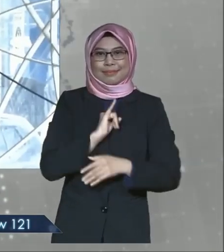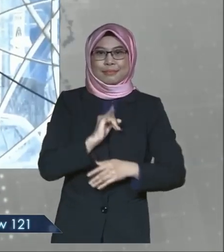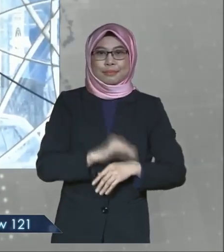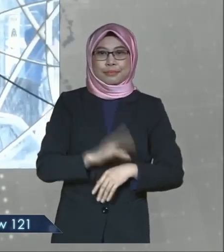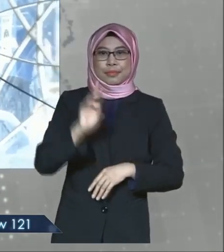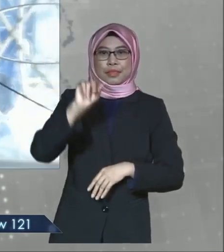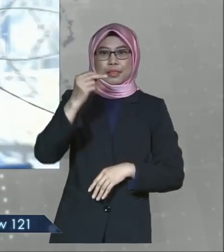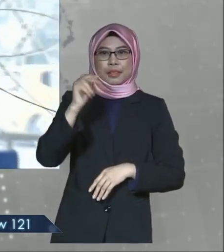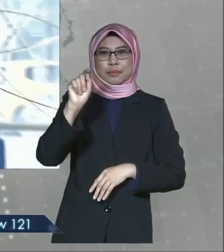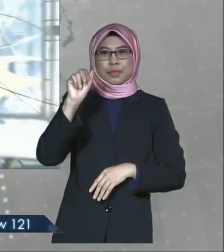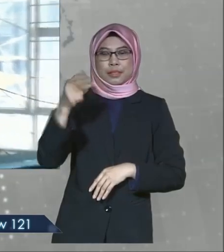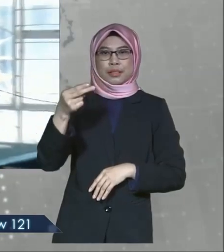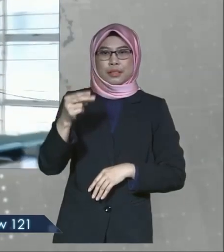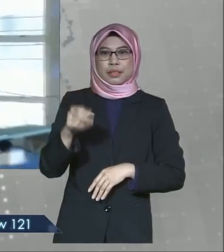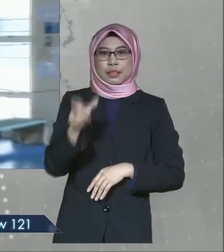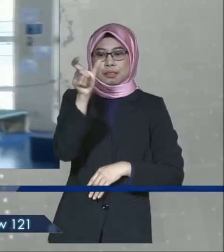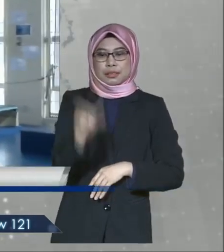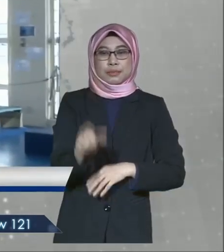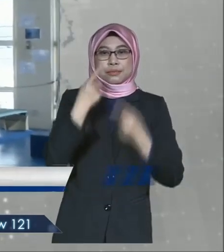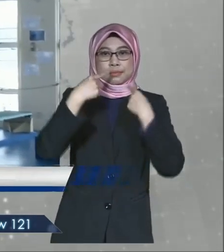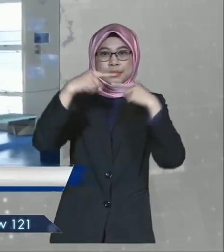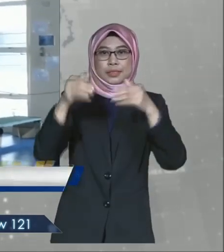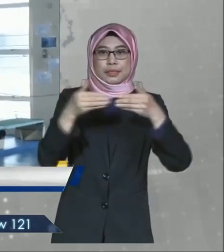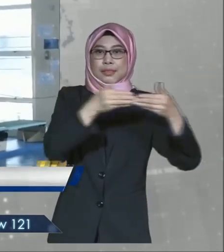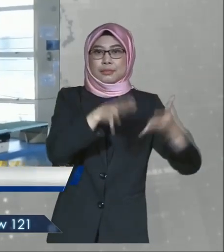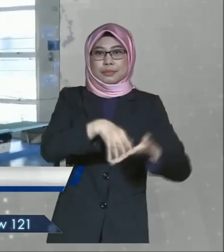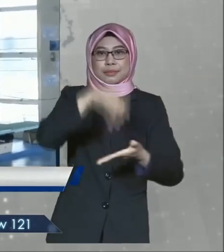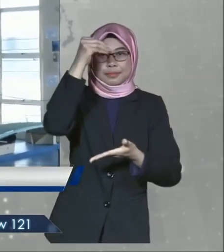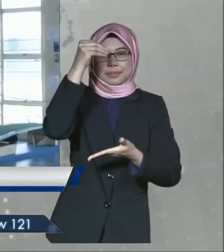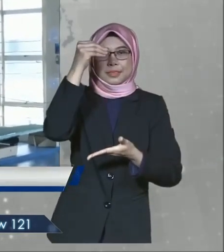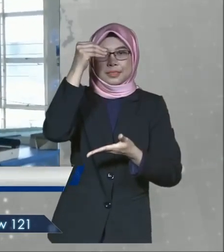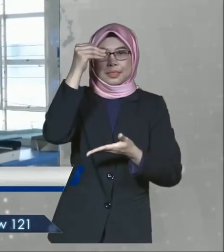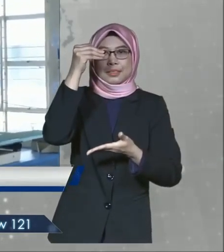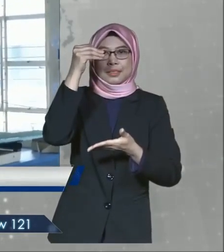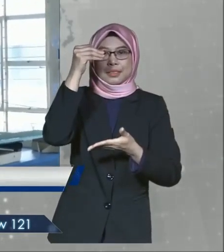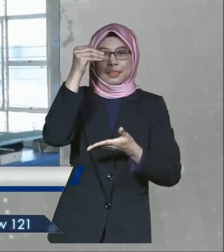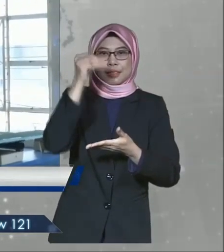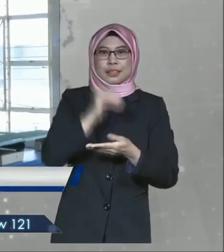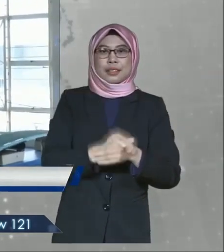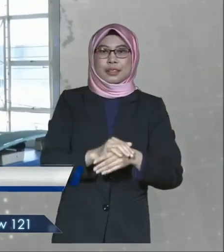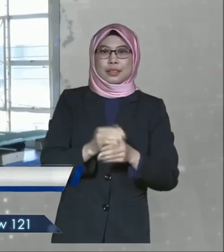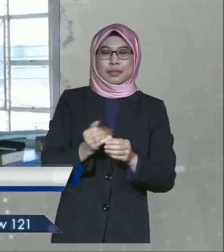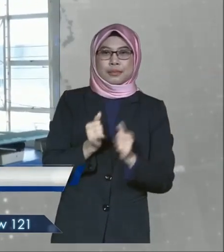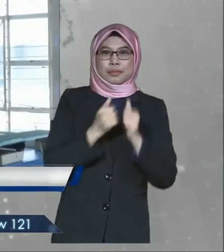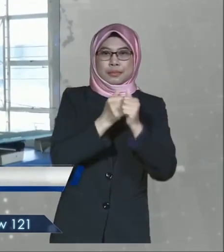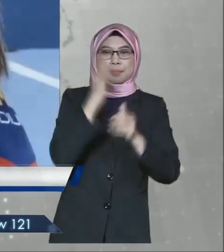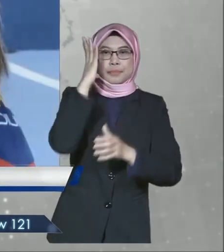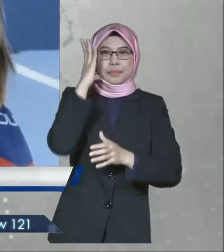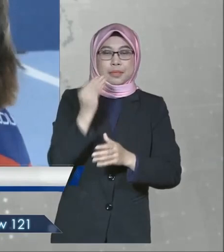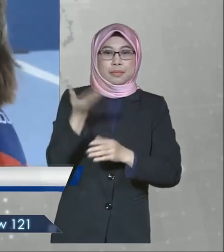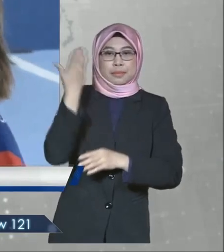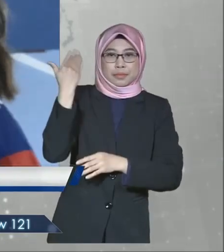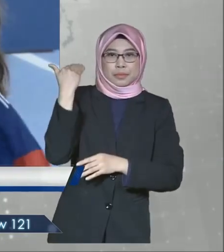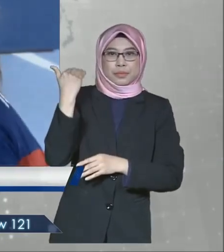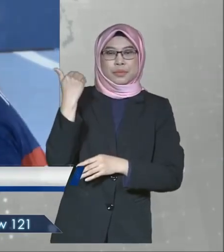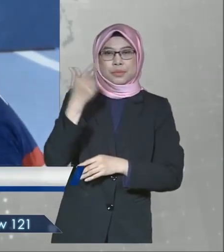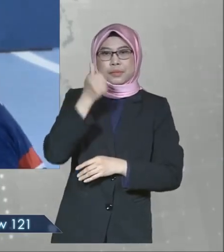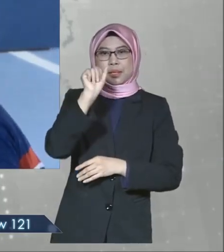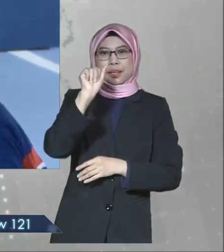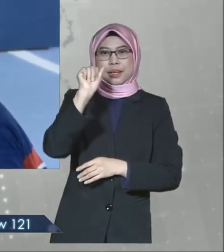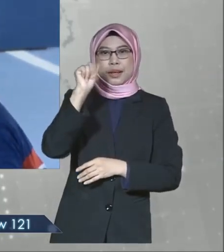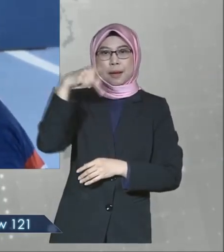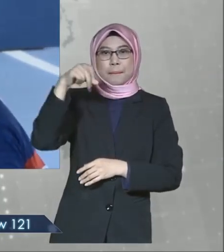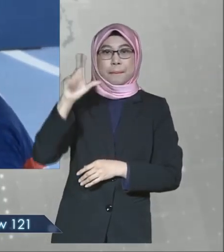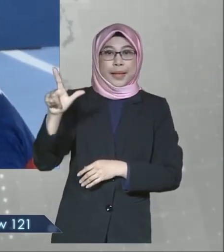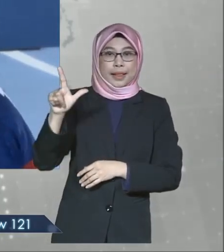Nur Dhabita merupakan antara calon yang berjaya melanjutkan pengajian secara akreditasi pembelajaran berasaskan pengalaman terdahulu atau APEL.